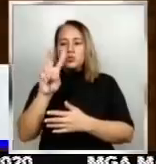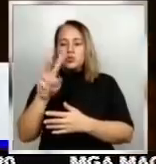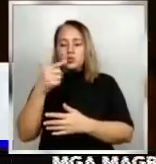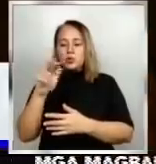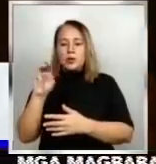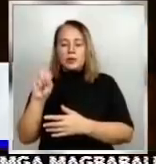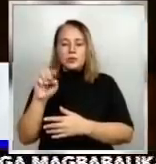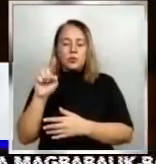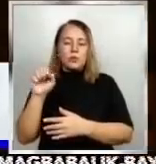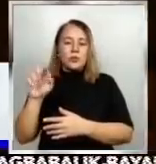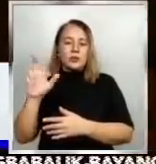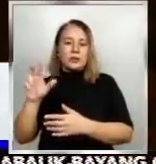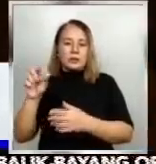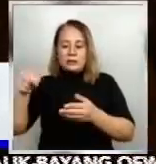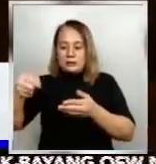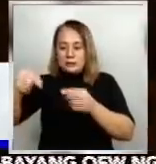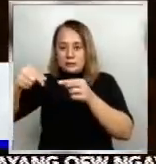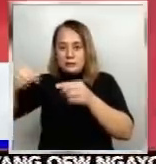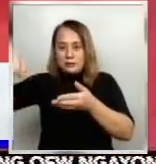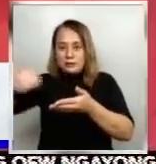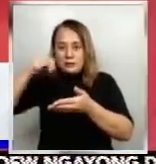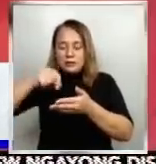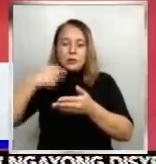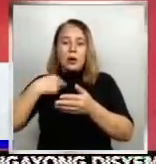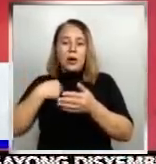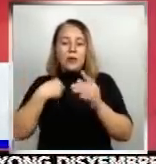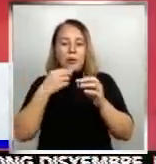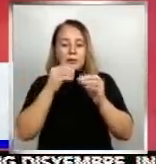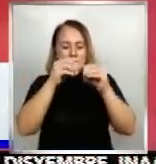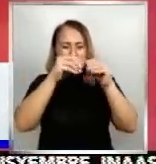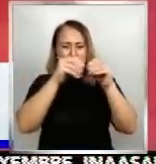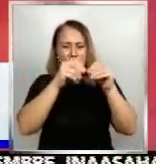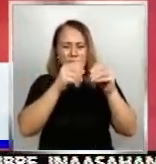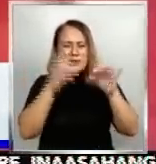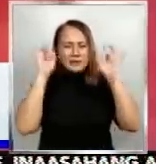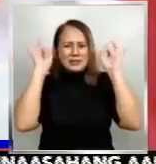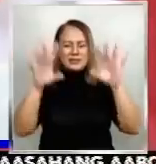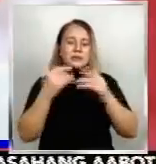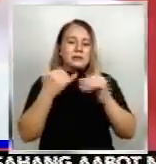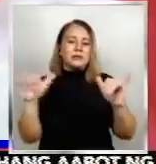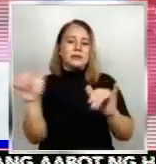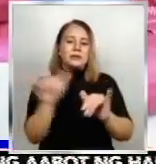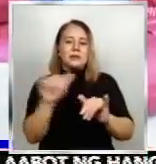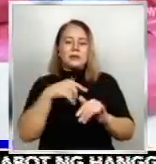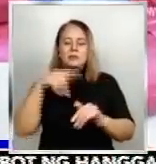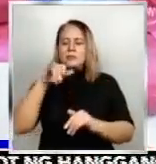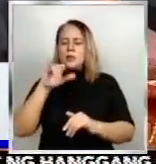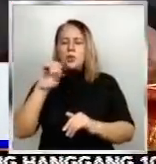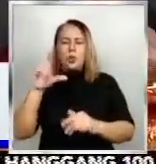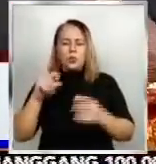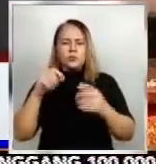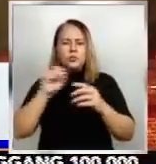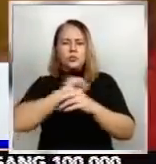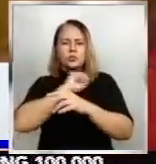teaspoon na lamang gunpowder dahil delikado raw ito. Gaya ng dati, bawal pa rin ang mga paputok na Piccolo, Super Lolo, Whistle Bomb,